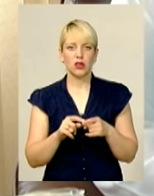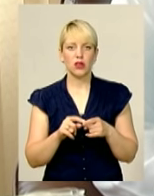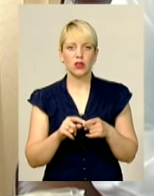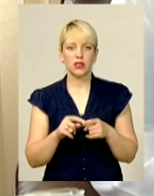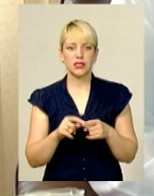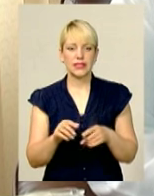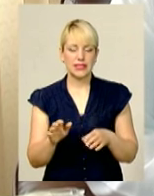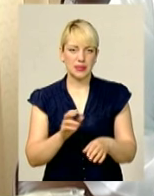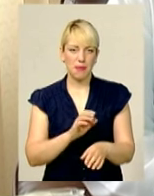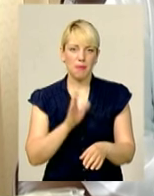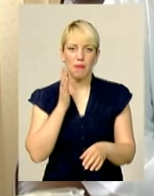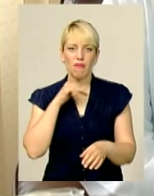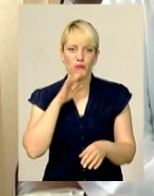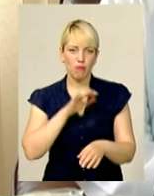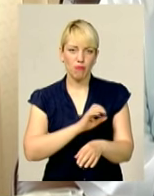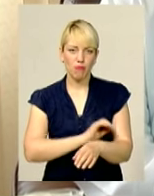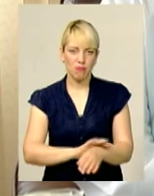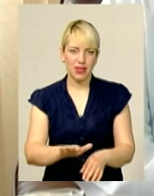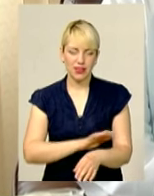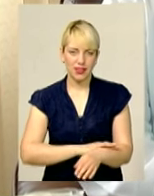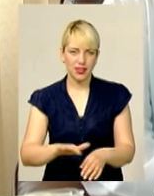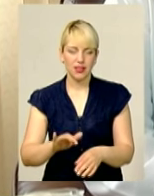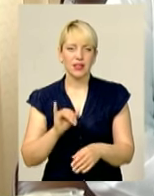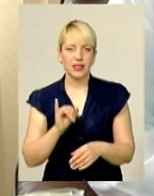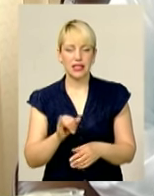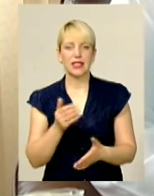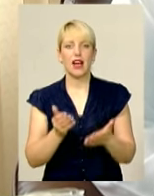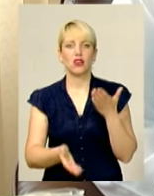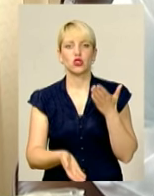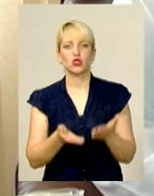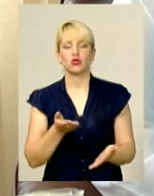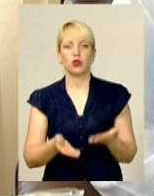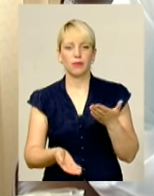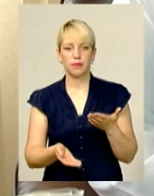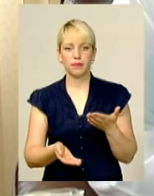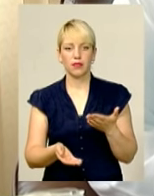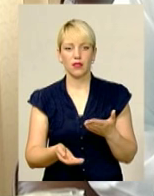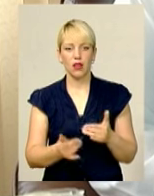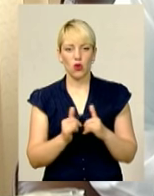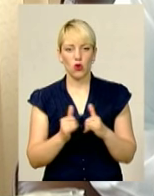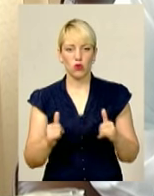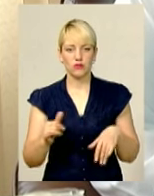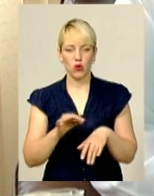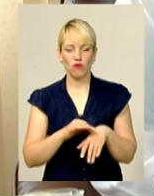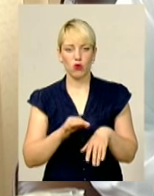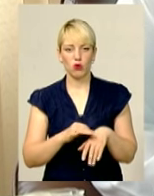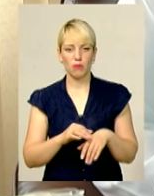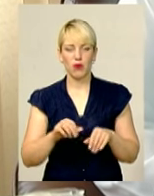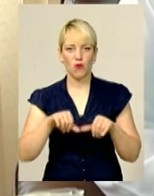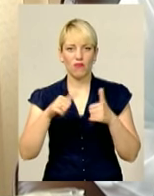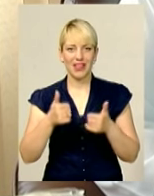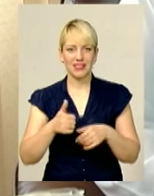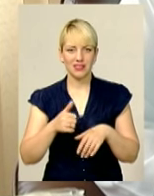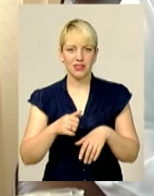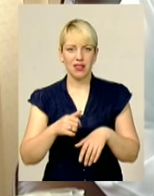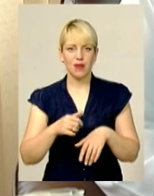змити це все. І якщо розвиток хвороби у вигляді подразня,